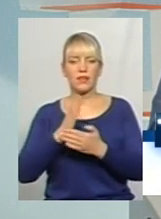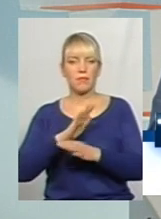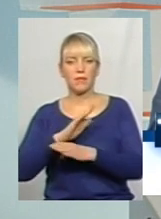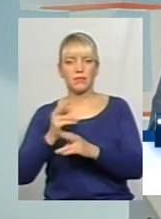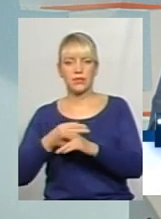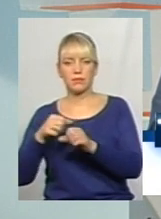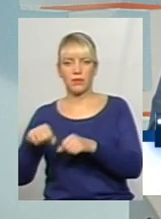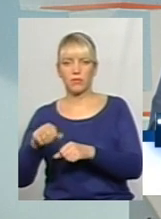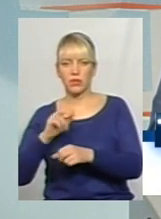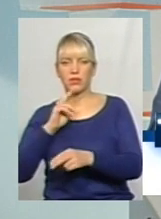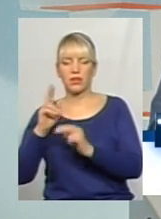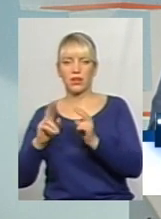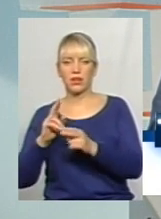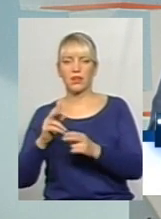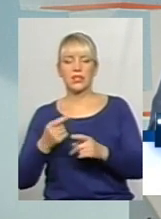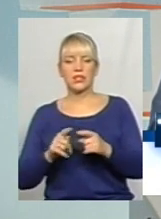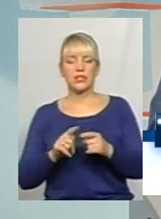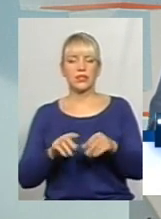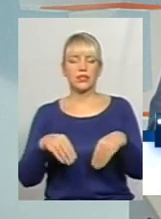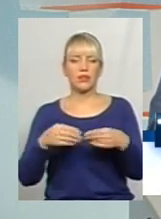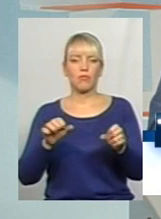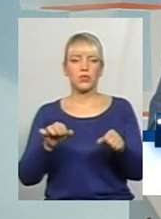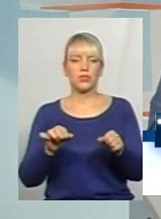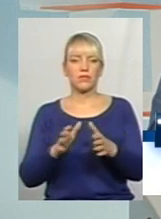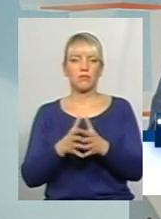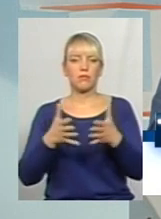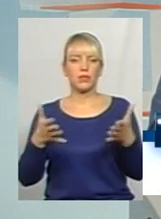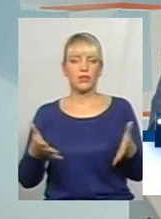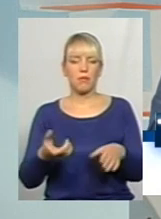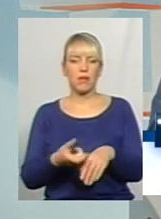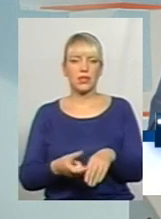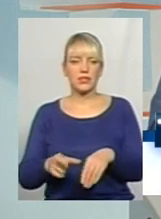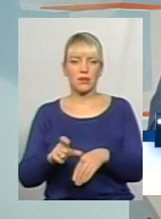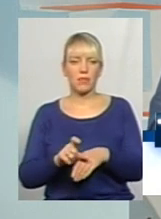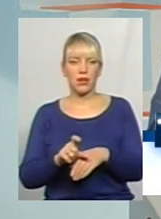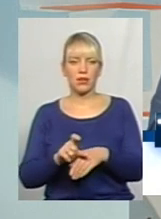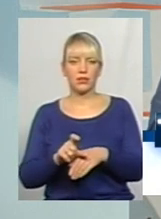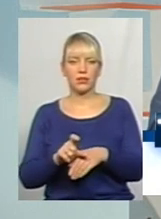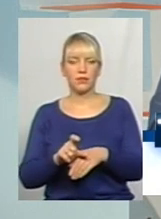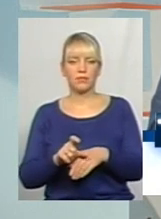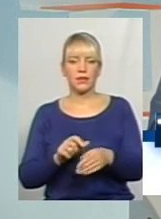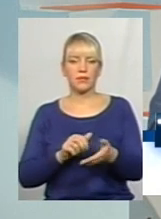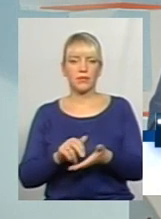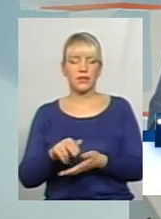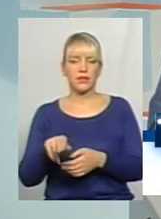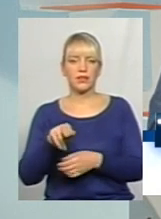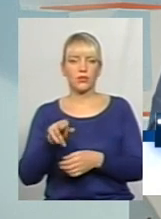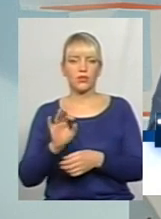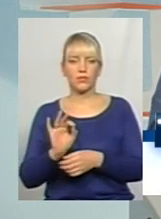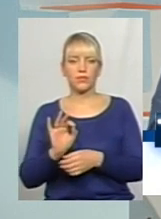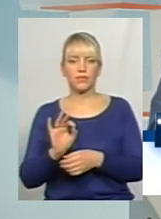система надає можливість максимально підійти до безпосереднього